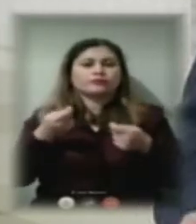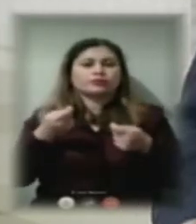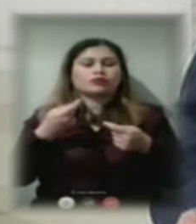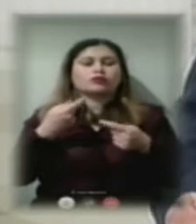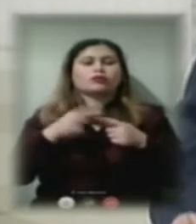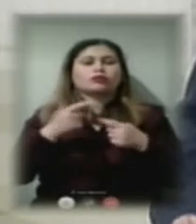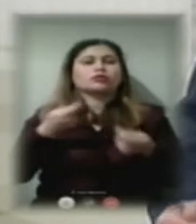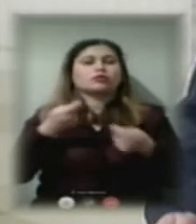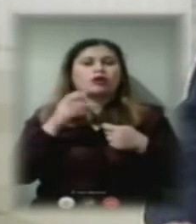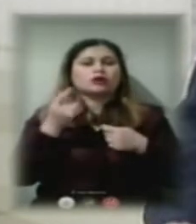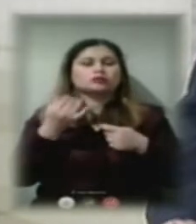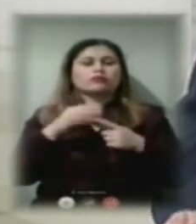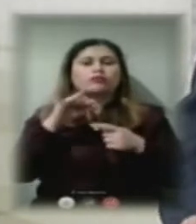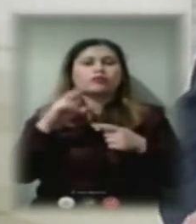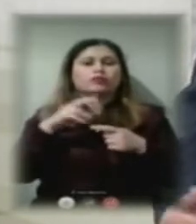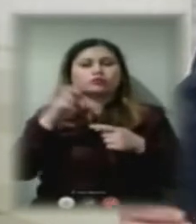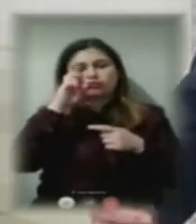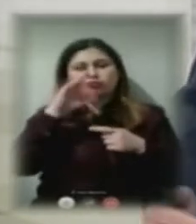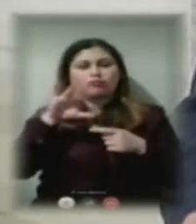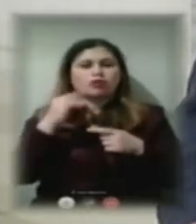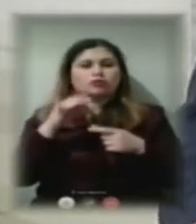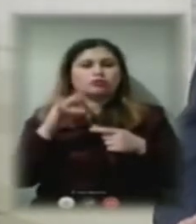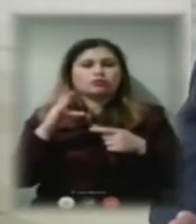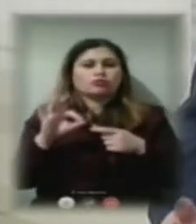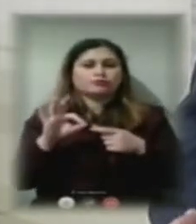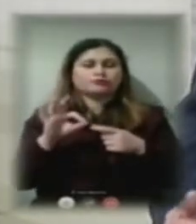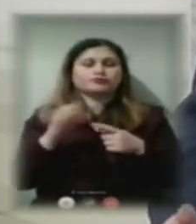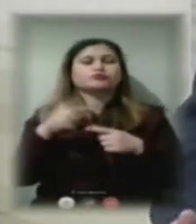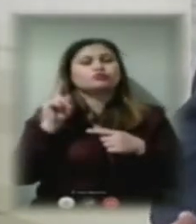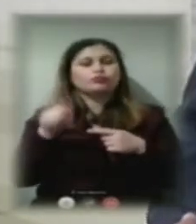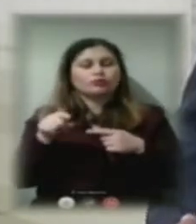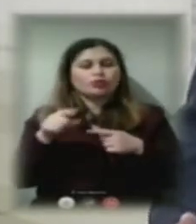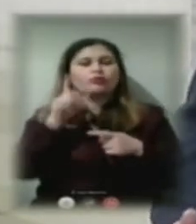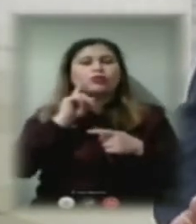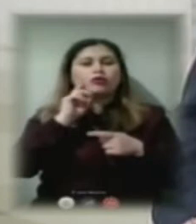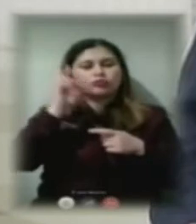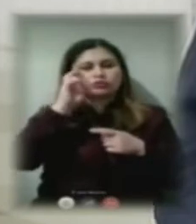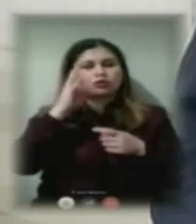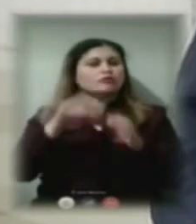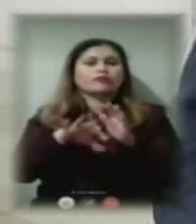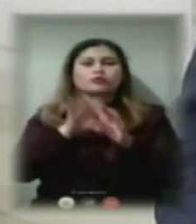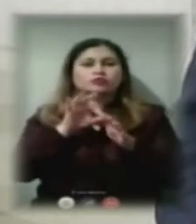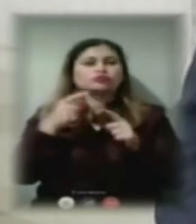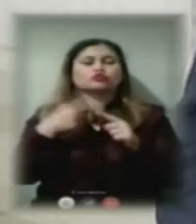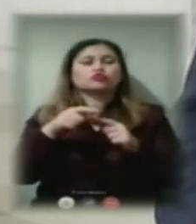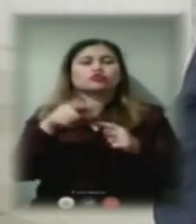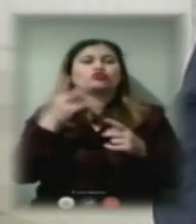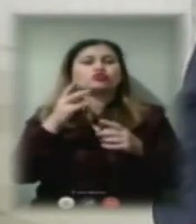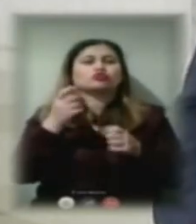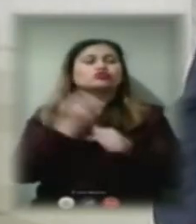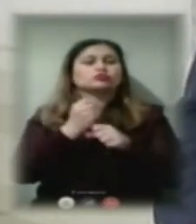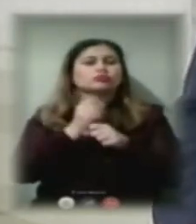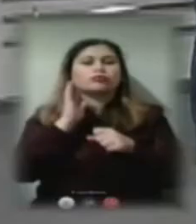фонд державного майна. Тому поки держава не визначить це, що вона буде робити «Херсонської ТЕЦ»,